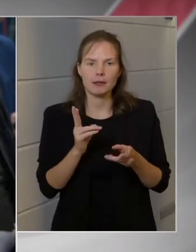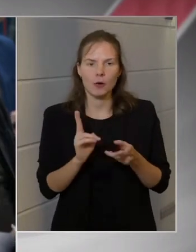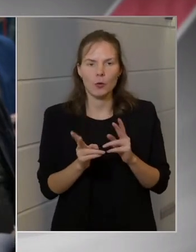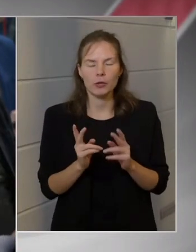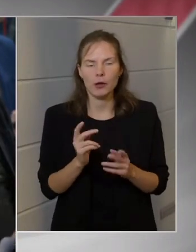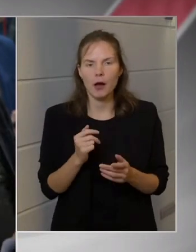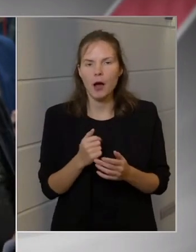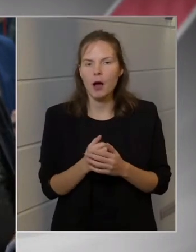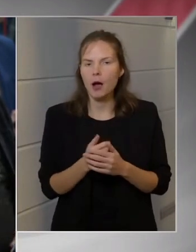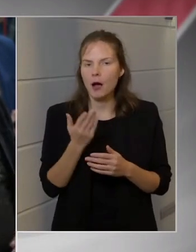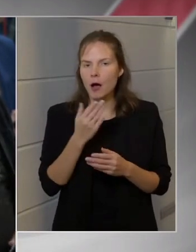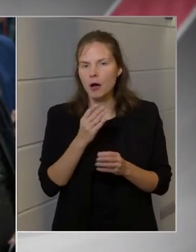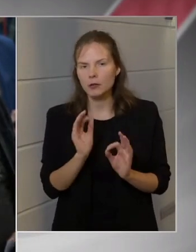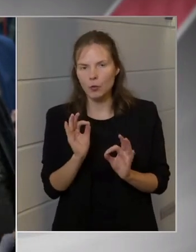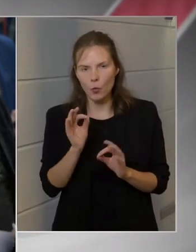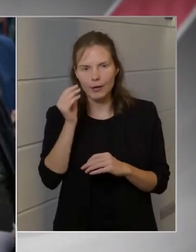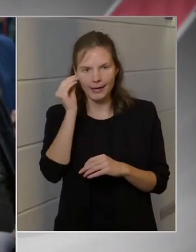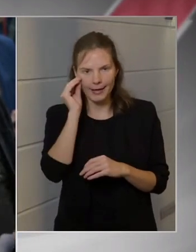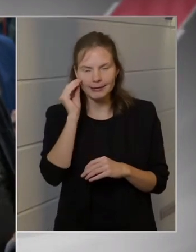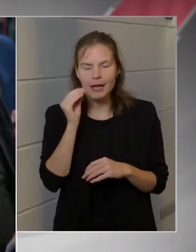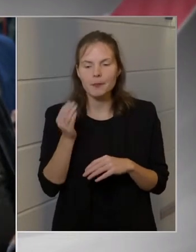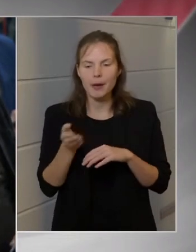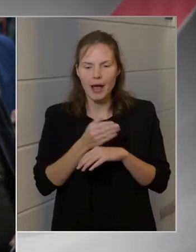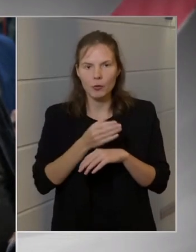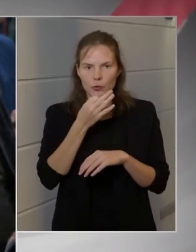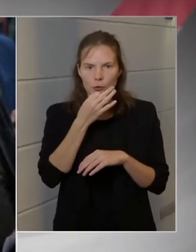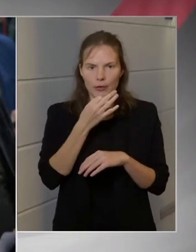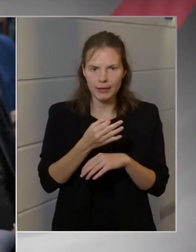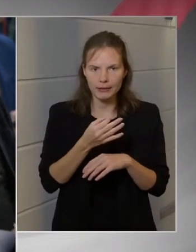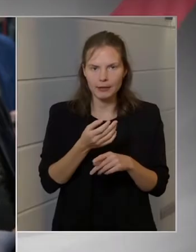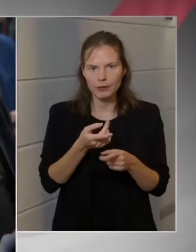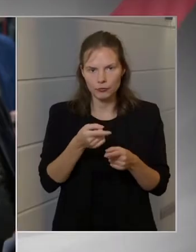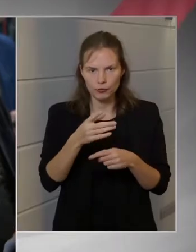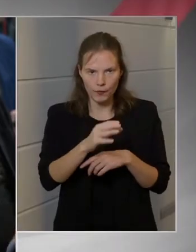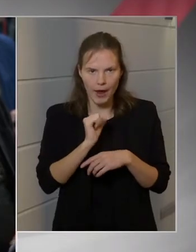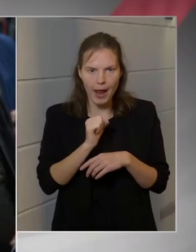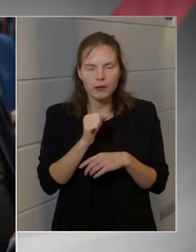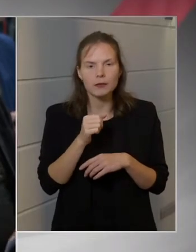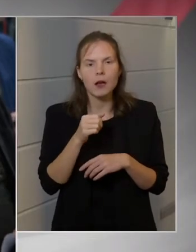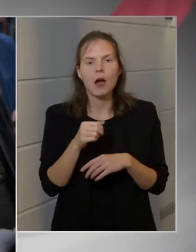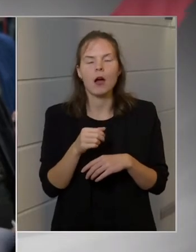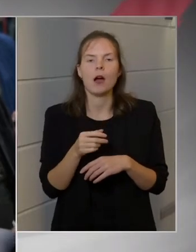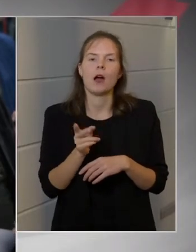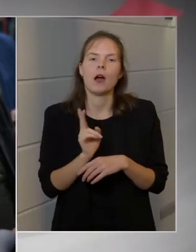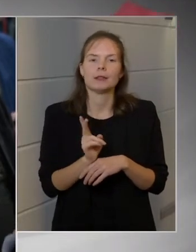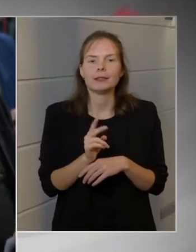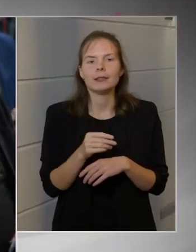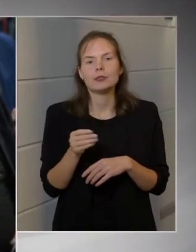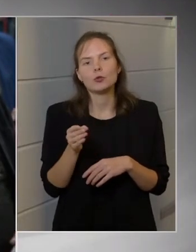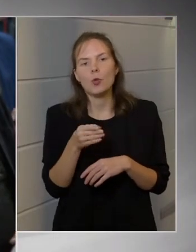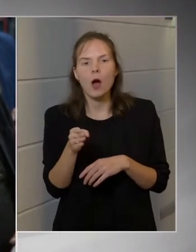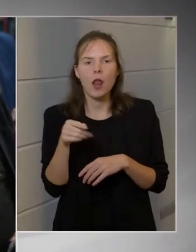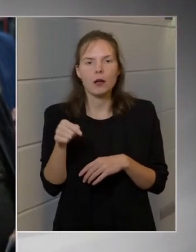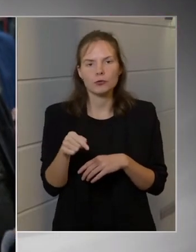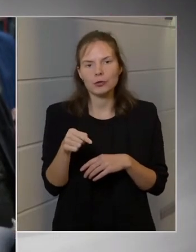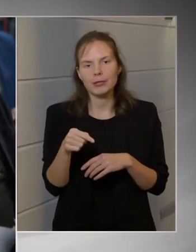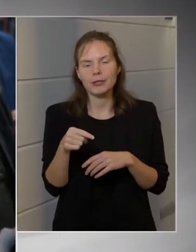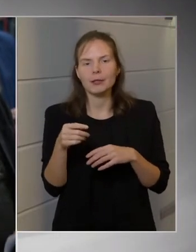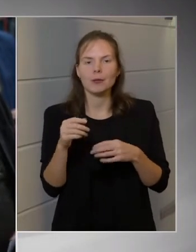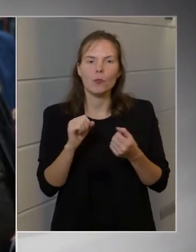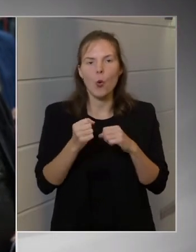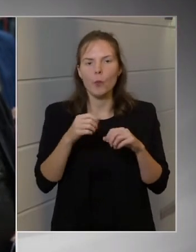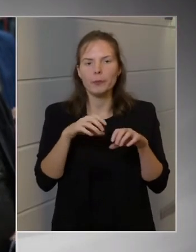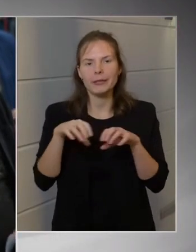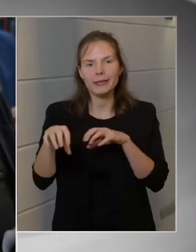ha jól értettem, az előző kérdés adott válaszából, akkor a kiskóvalasi járványkorház, mobil járványkorházat